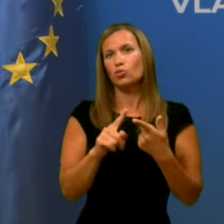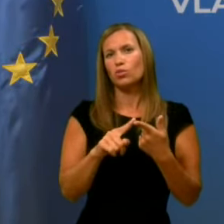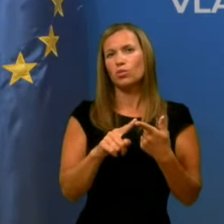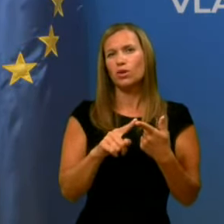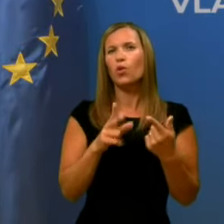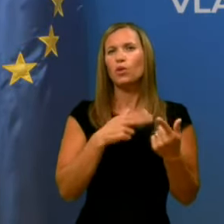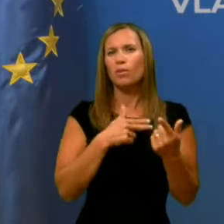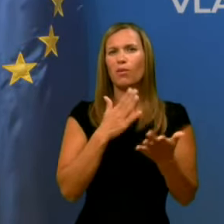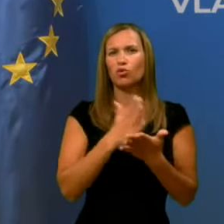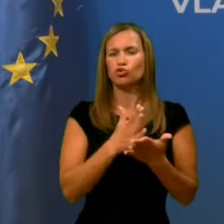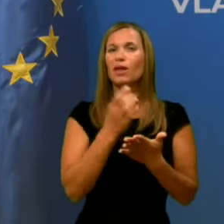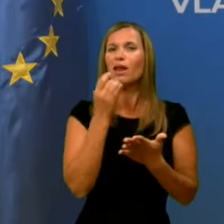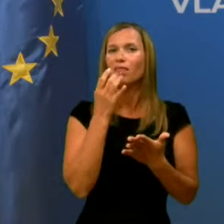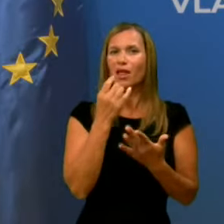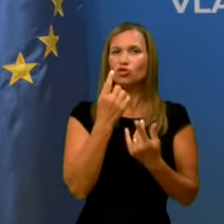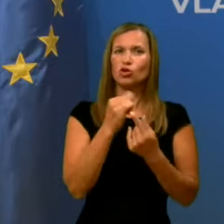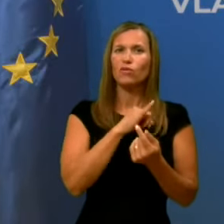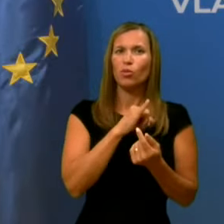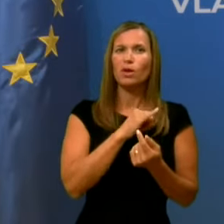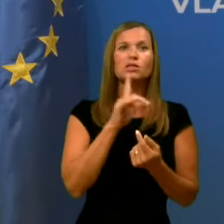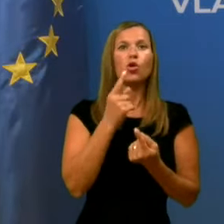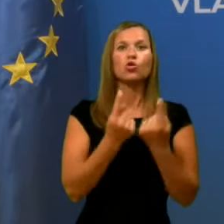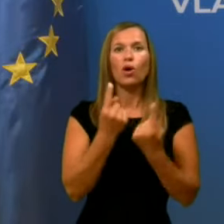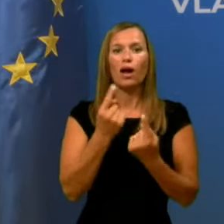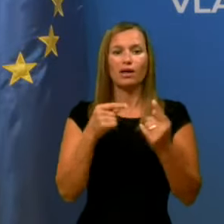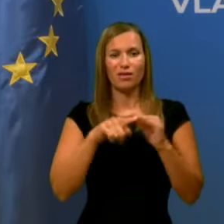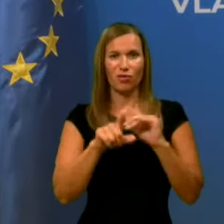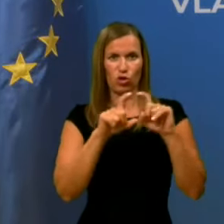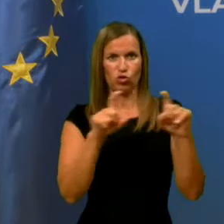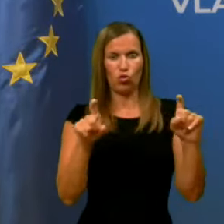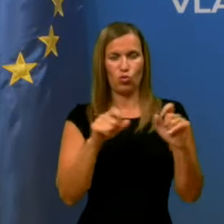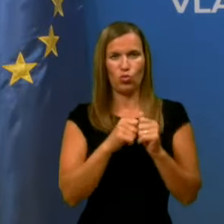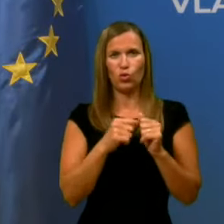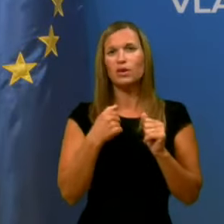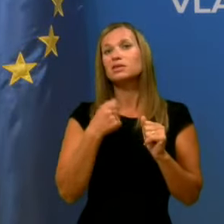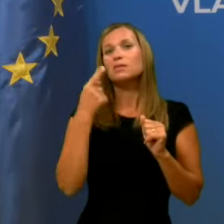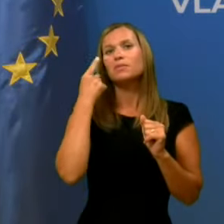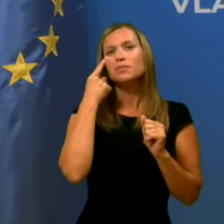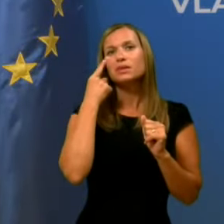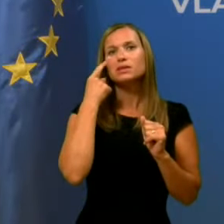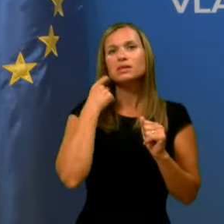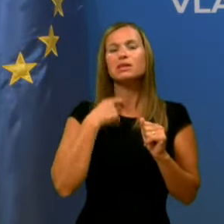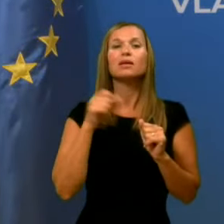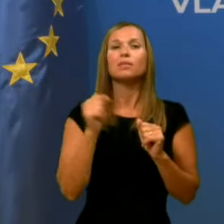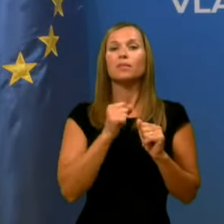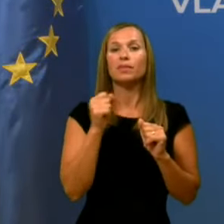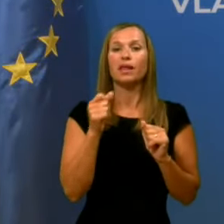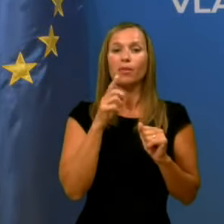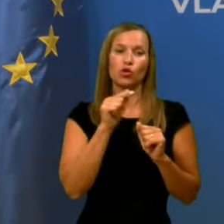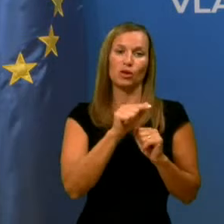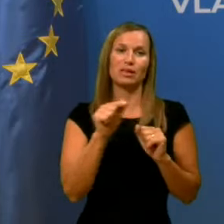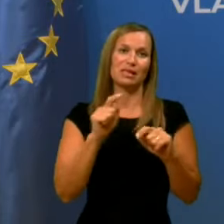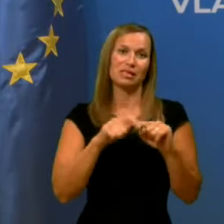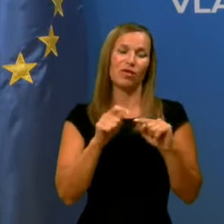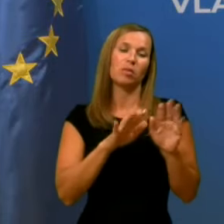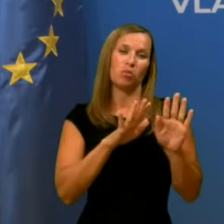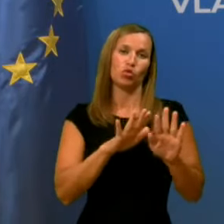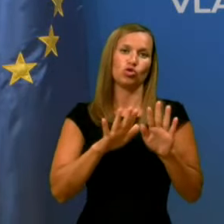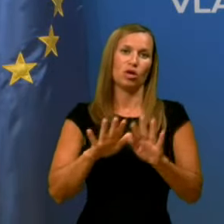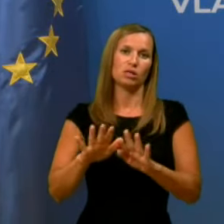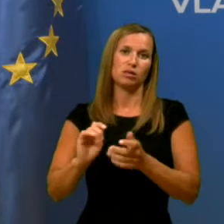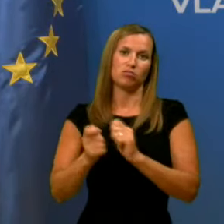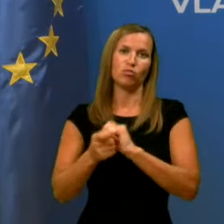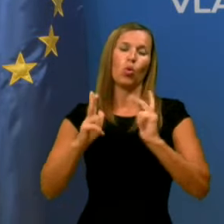o dogajanju v tem domu. In jaz mislim, da se nekje zadeve kljupo samo počasi umirjajo, umirjajo,